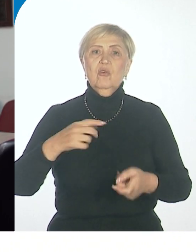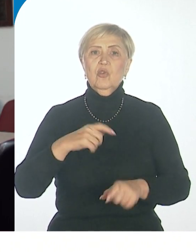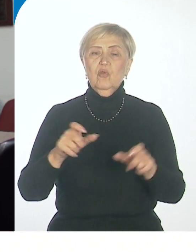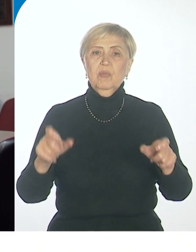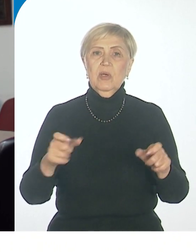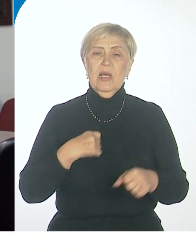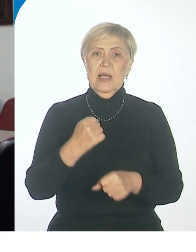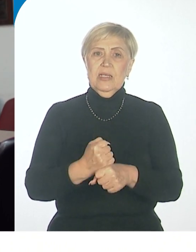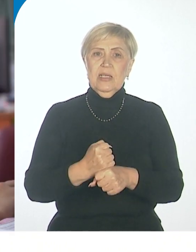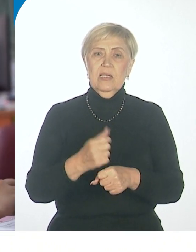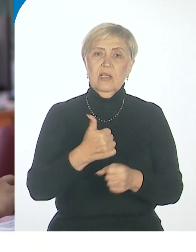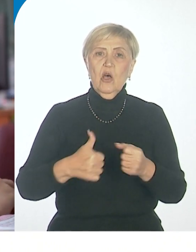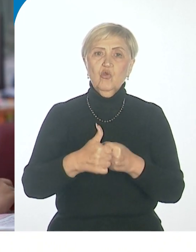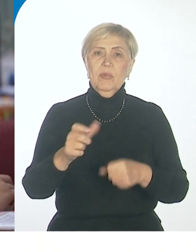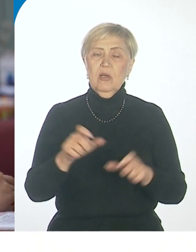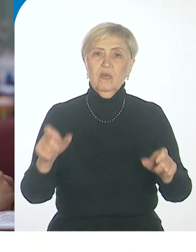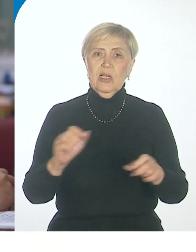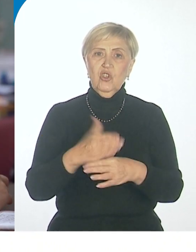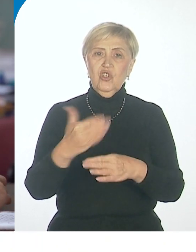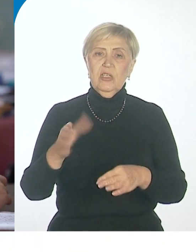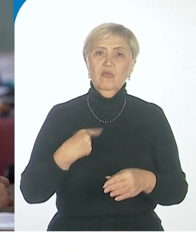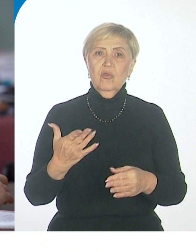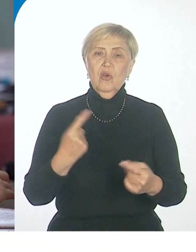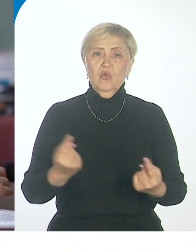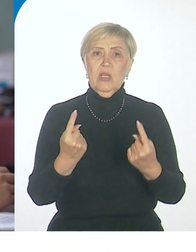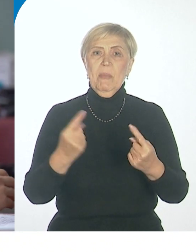сделать особенных людей частью обычного мира.